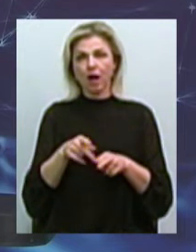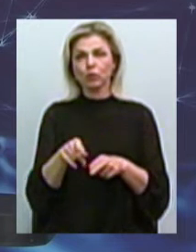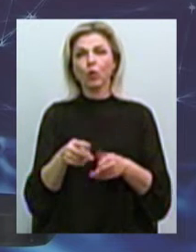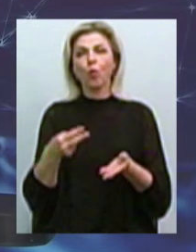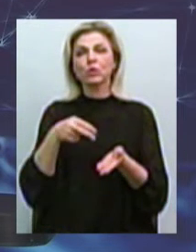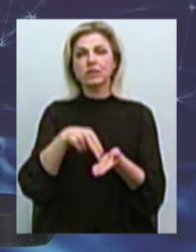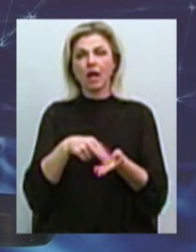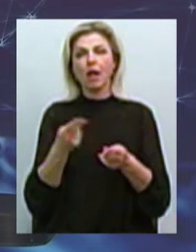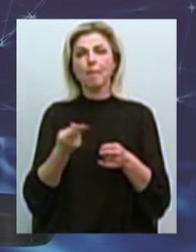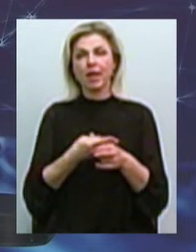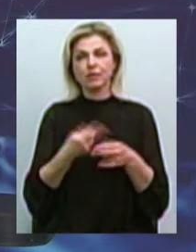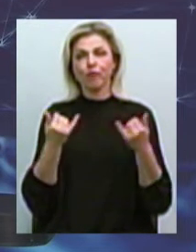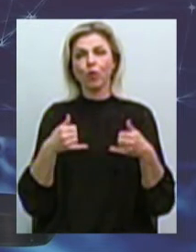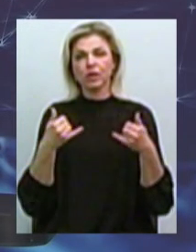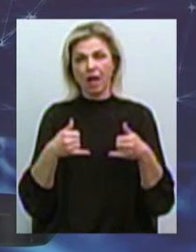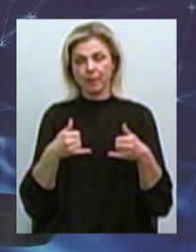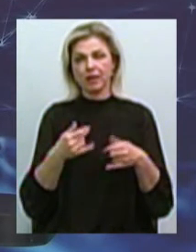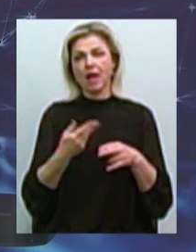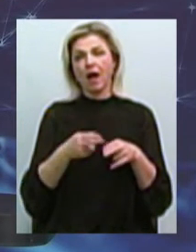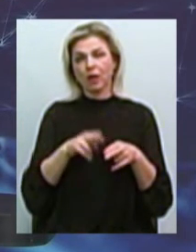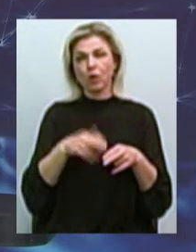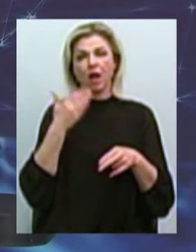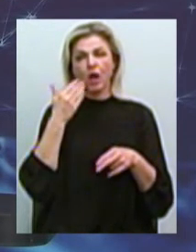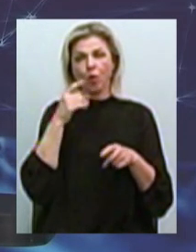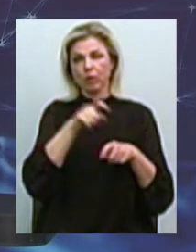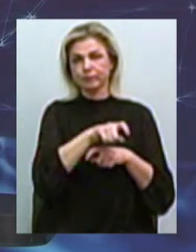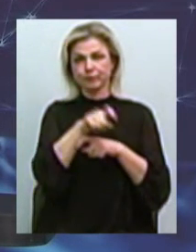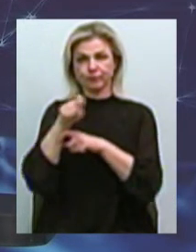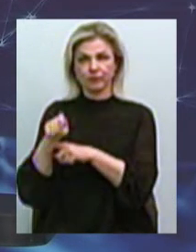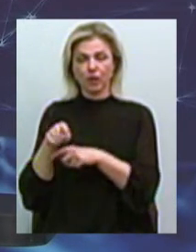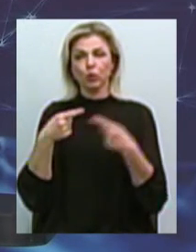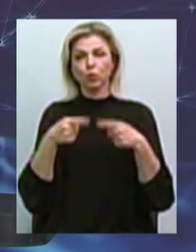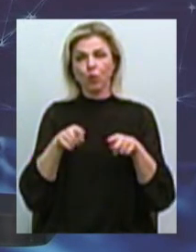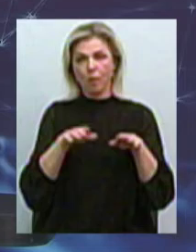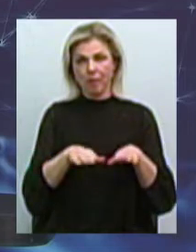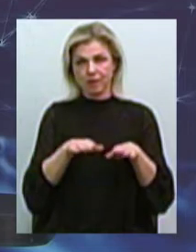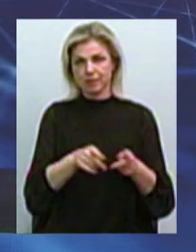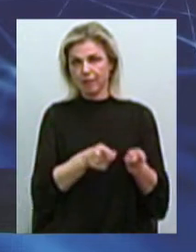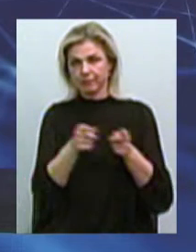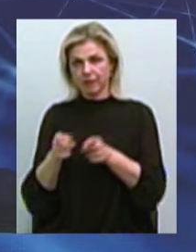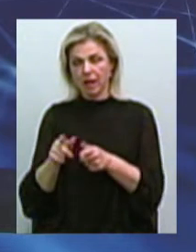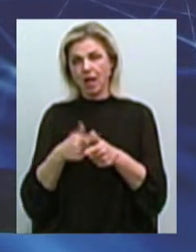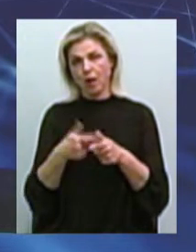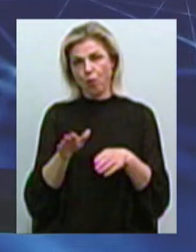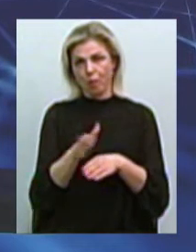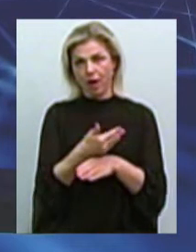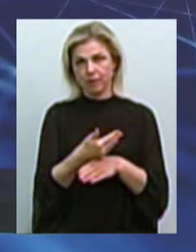фундаменту. І які легко передвинути, перенести в інше місце і їх брати.